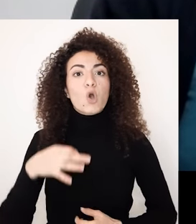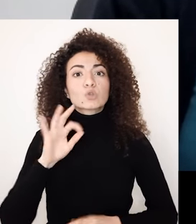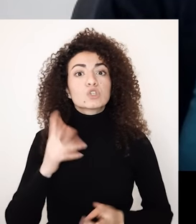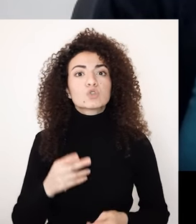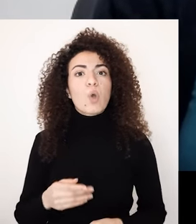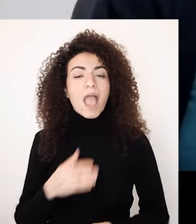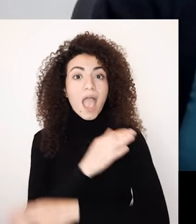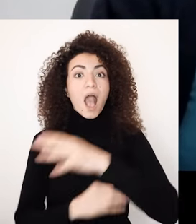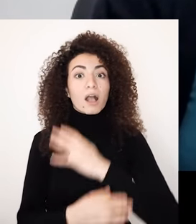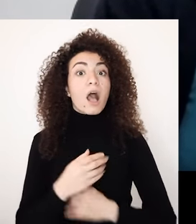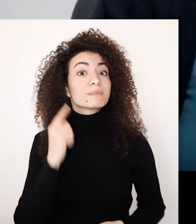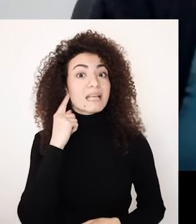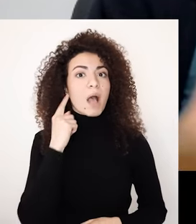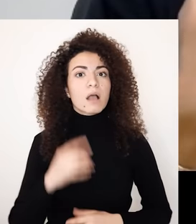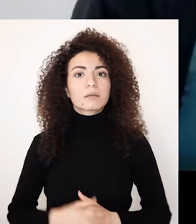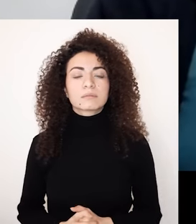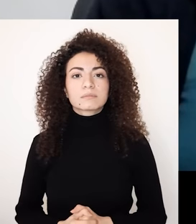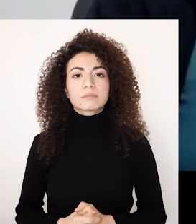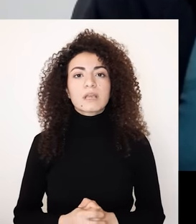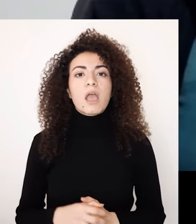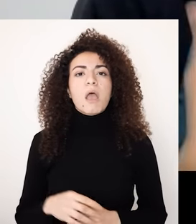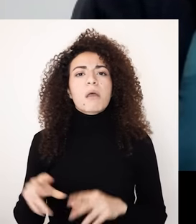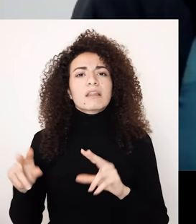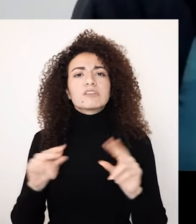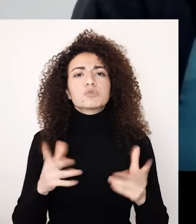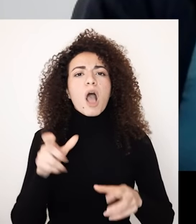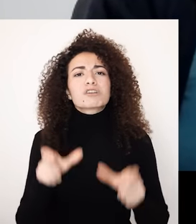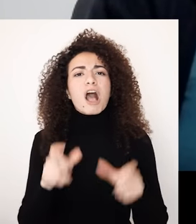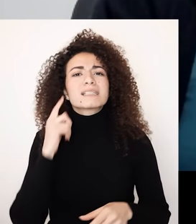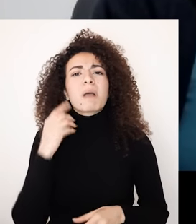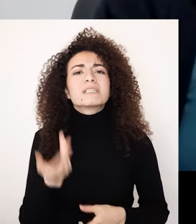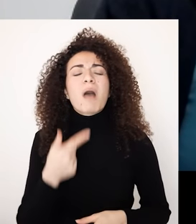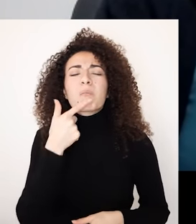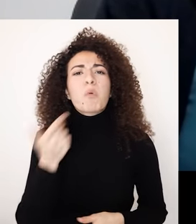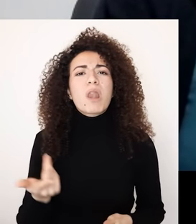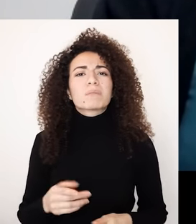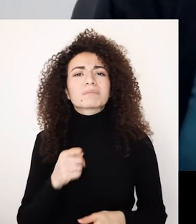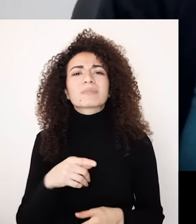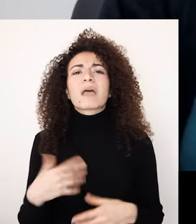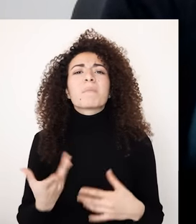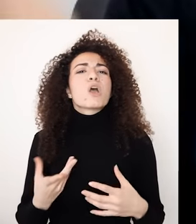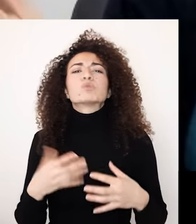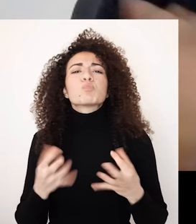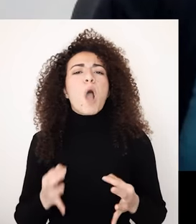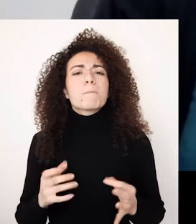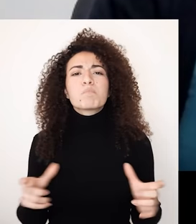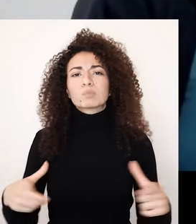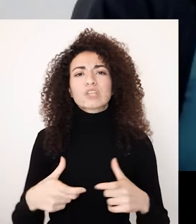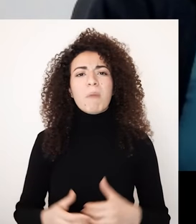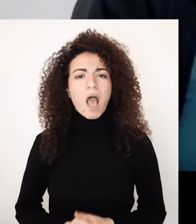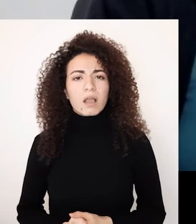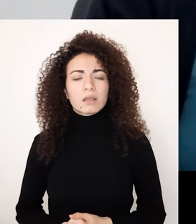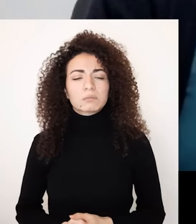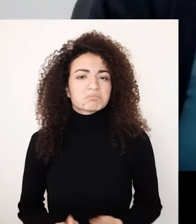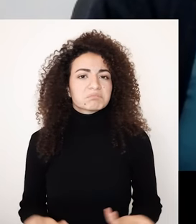الزماعية خاصة معانتها جيمة منها يحبر منها يحكي حتى عن الحاجرية منها لذلك يقول وهو مهوش مهم في